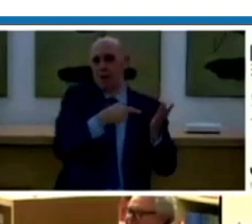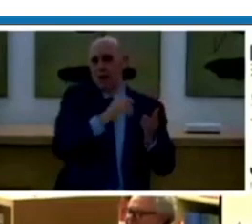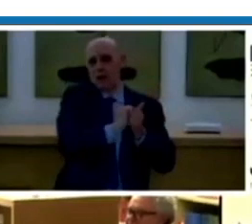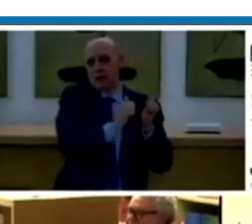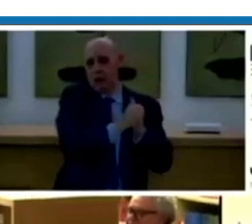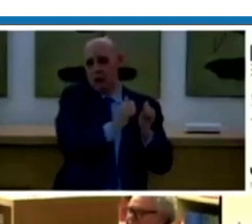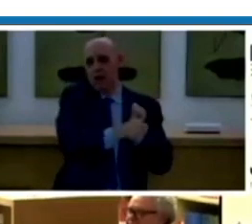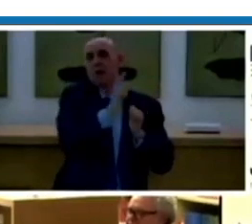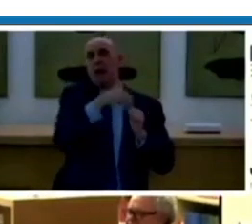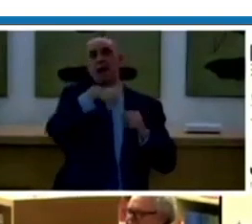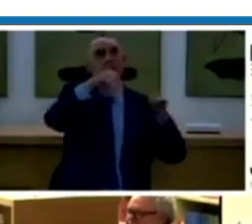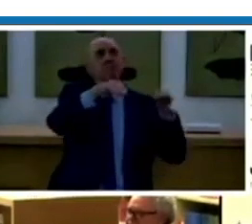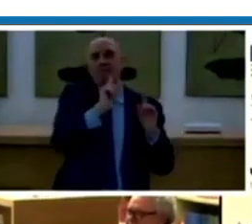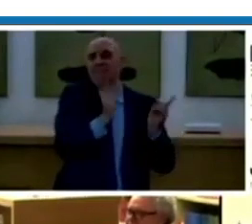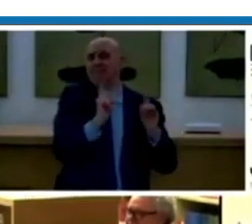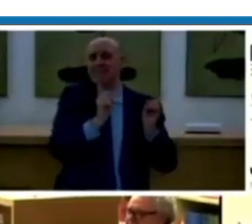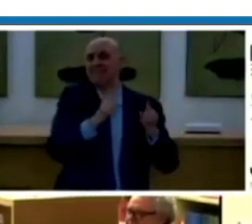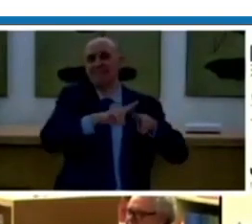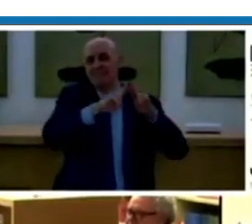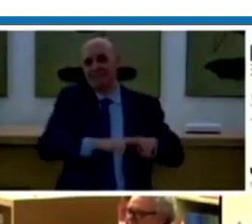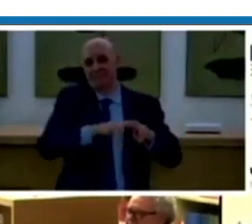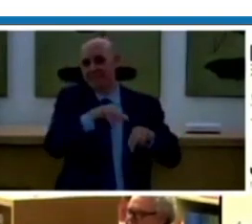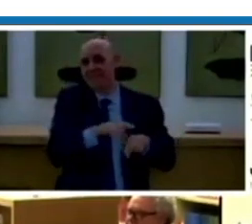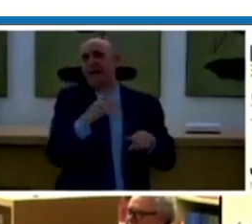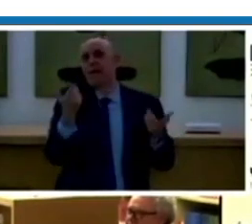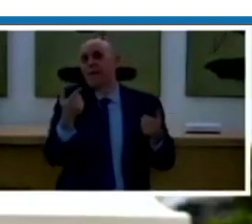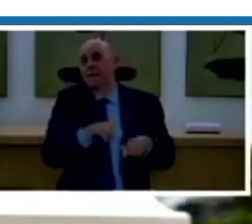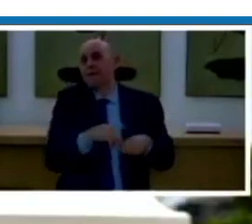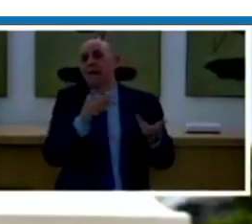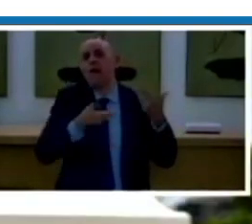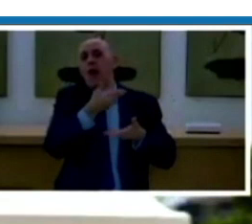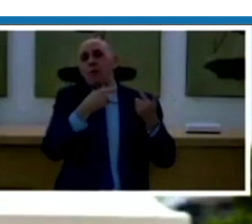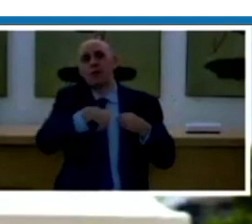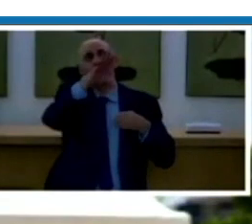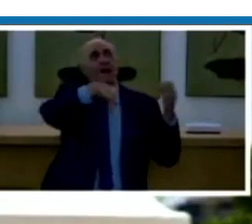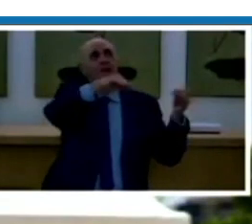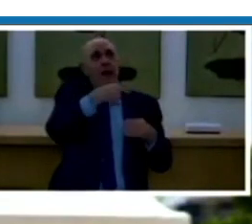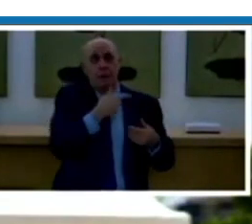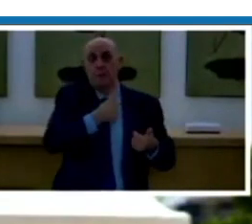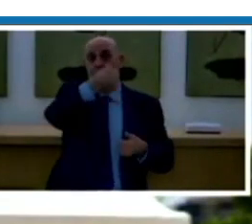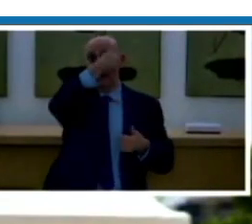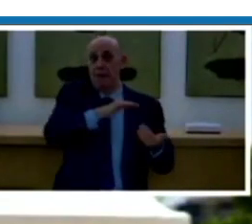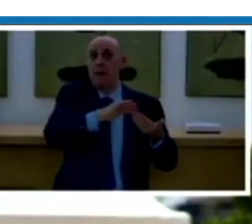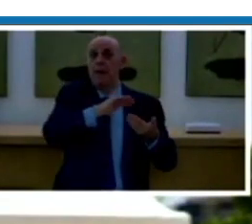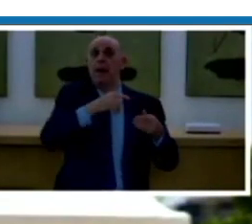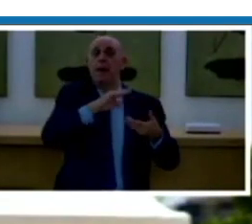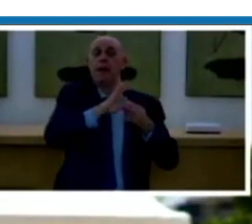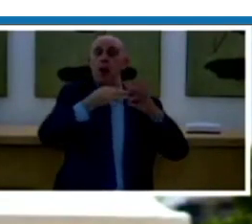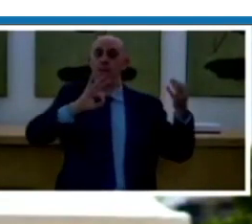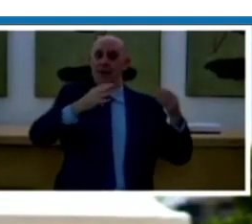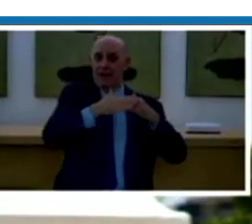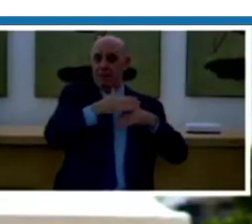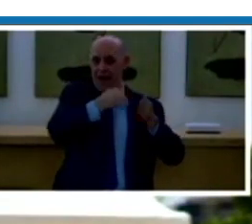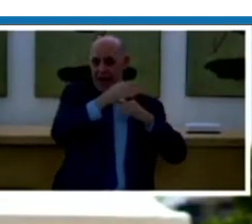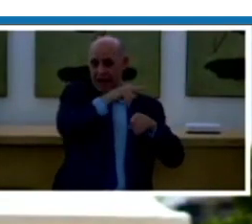inviare un collaboratore del Corriere dello Sport alla prima paralimpiade, è una delle peraltro quelle di maggiore